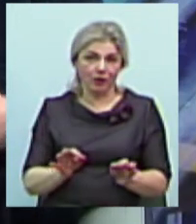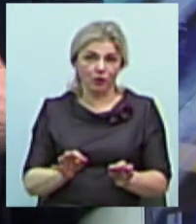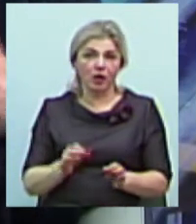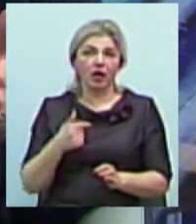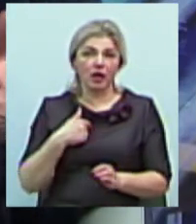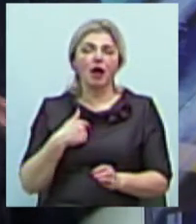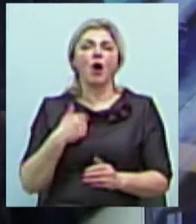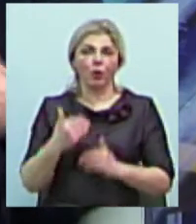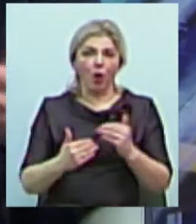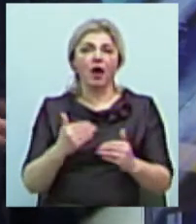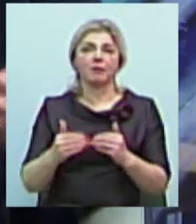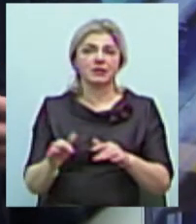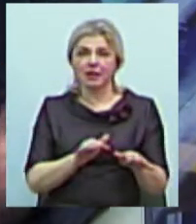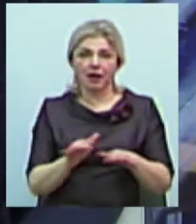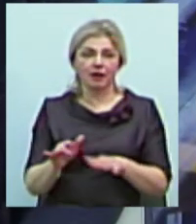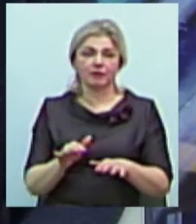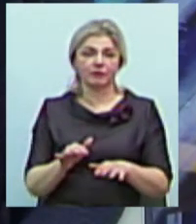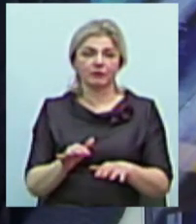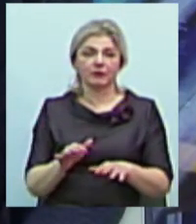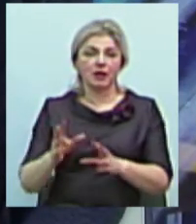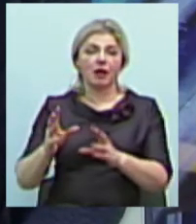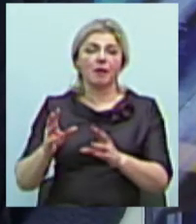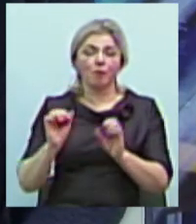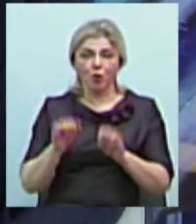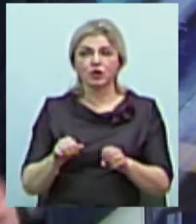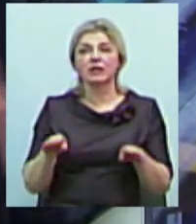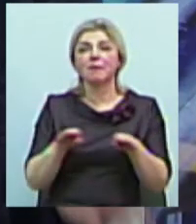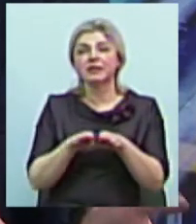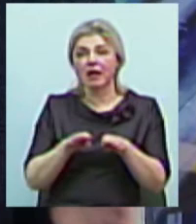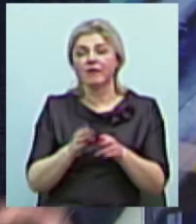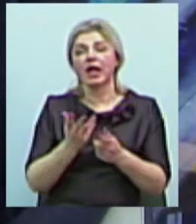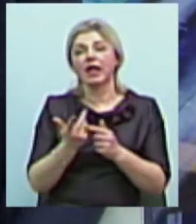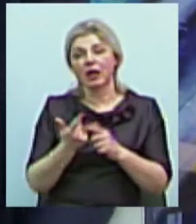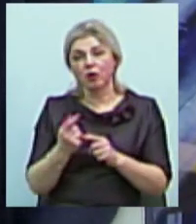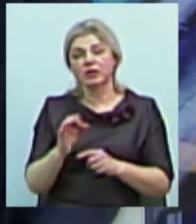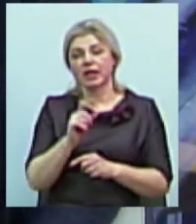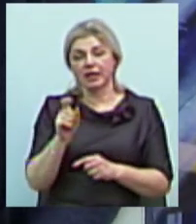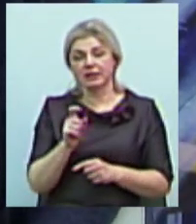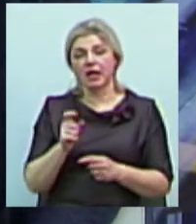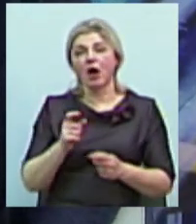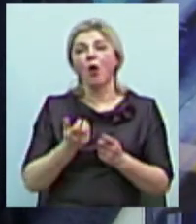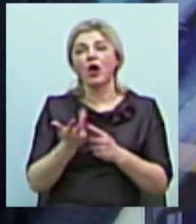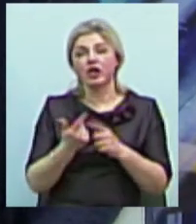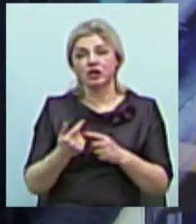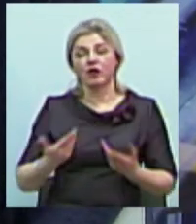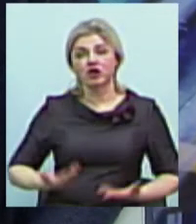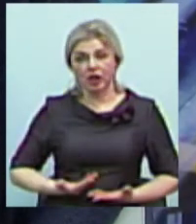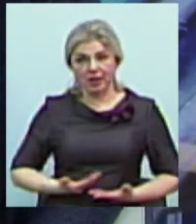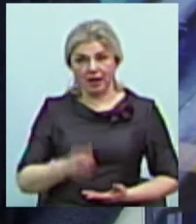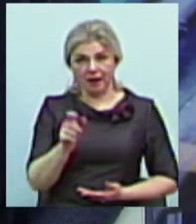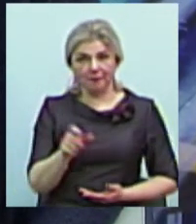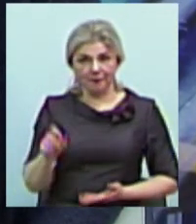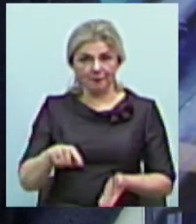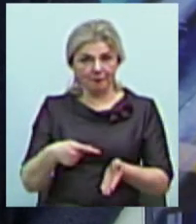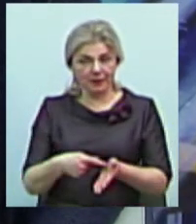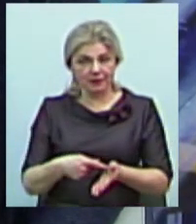рухаємося, думаю, співставити можна кількість із кількістю жителів міста. Але